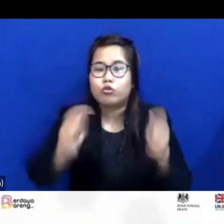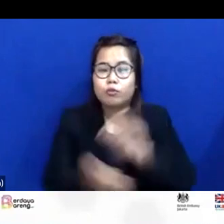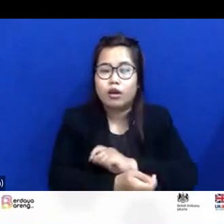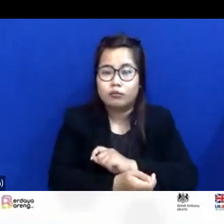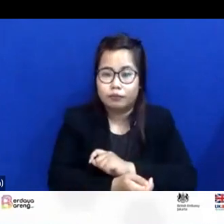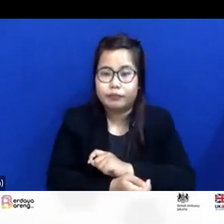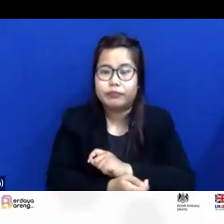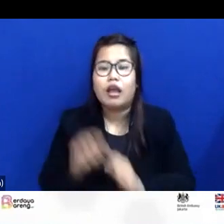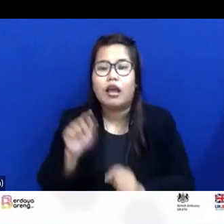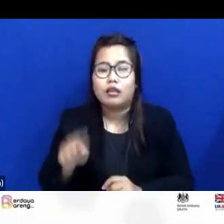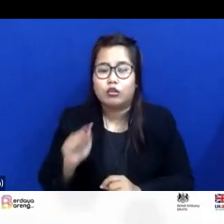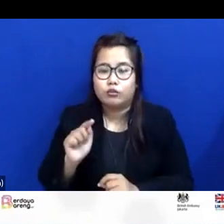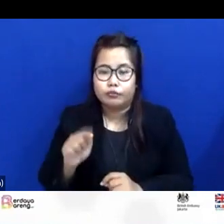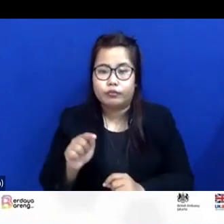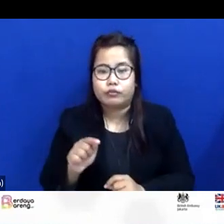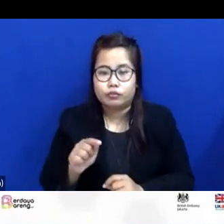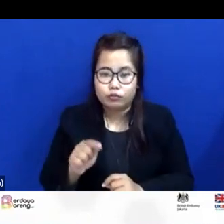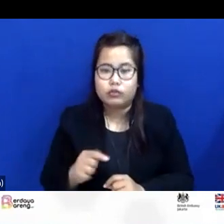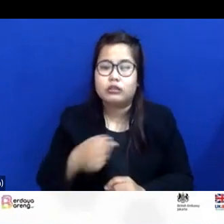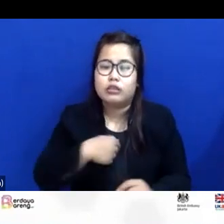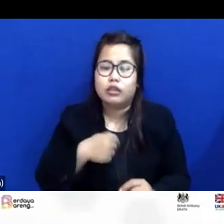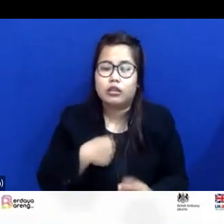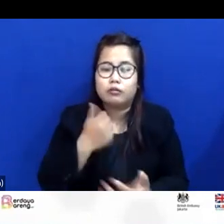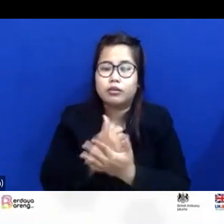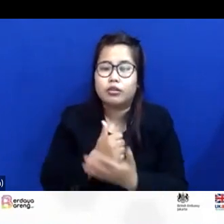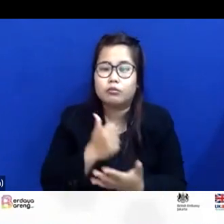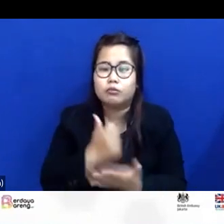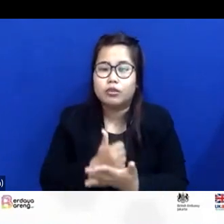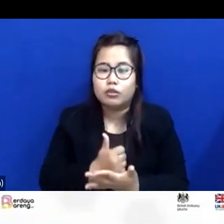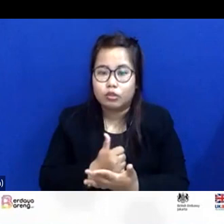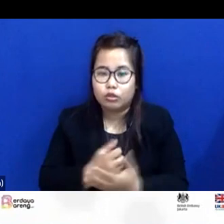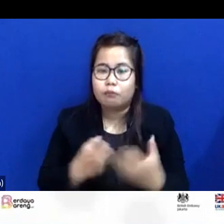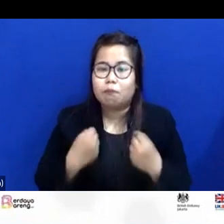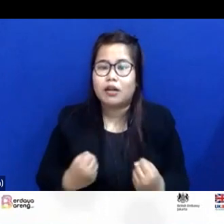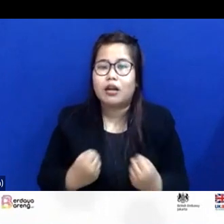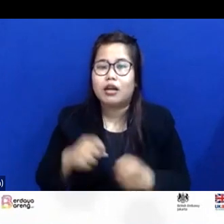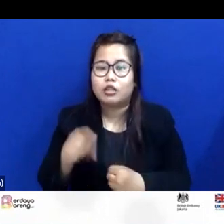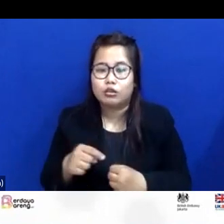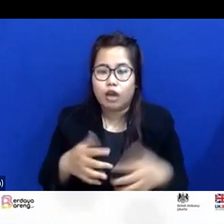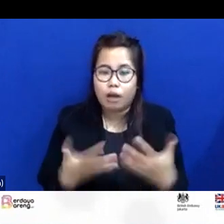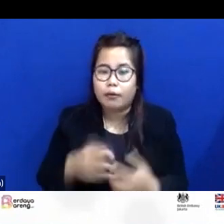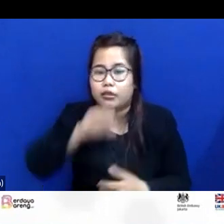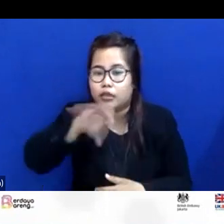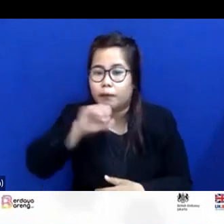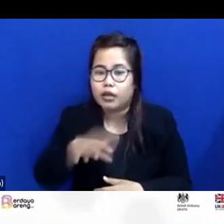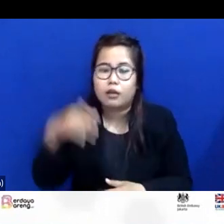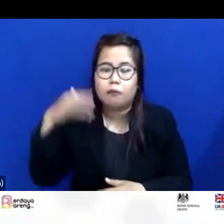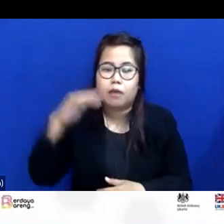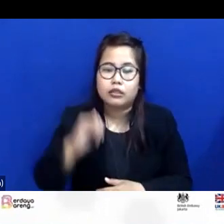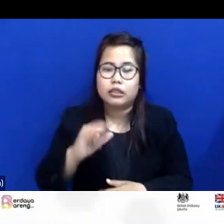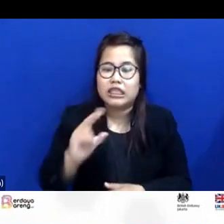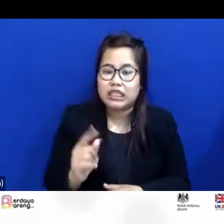Nah itu jadi saya betul-betul pegang itu apa kata Mas Ir tadi kita